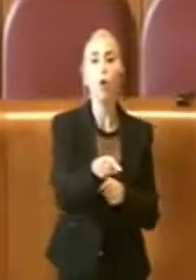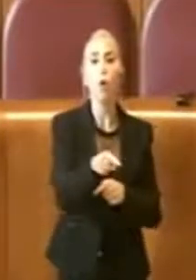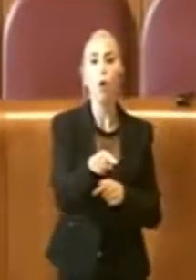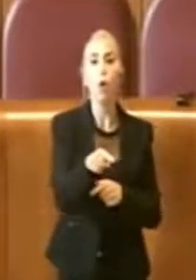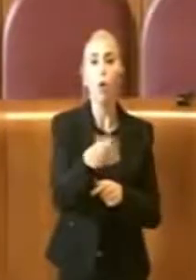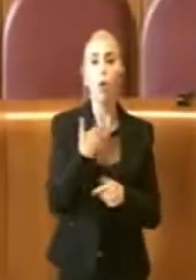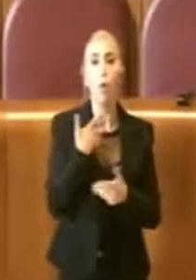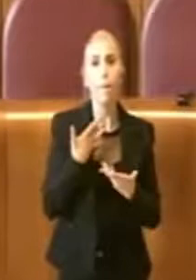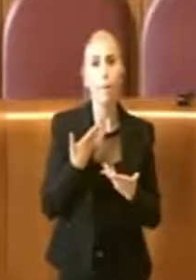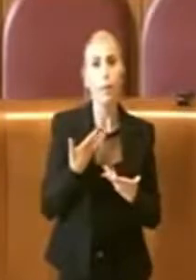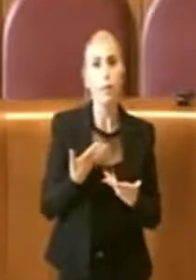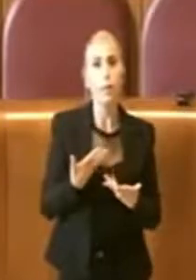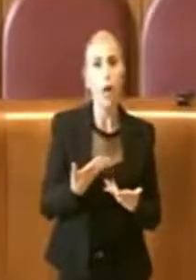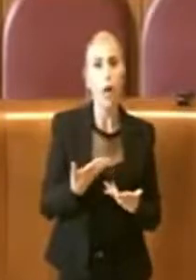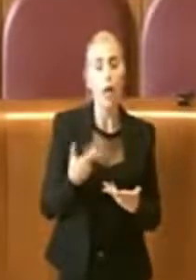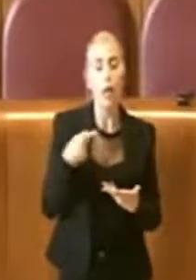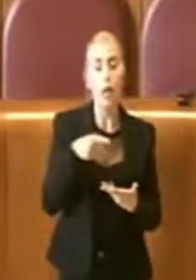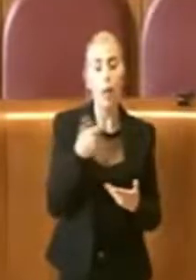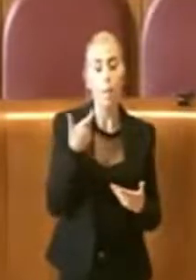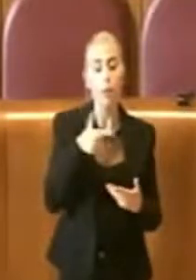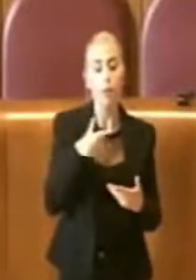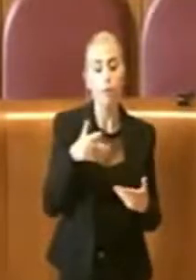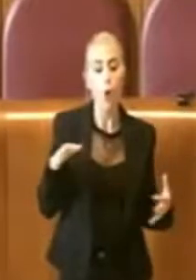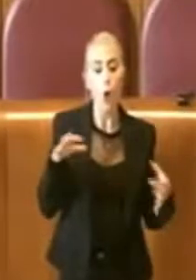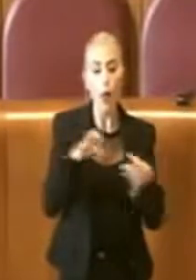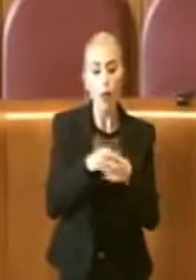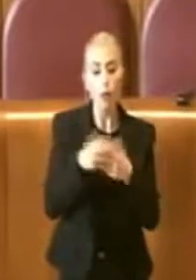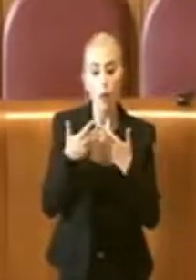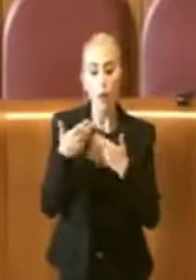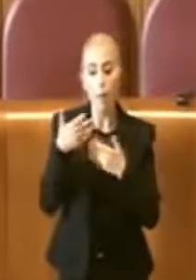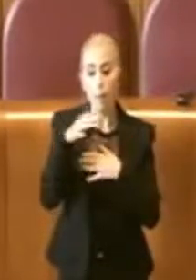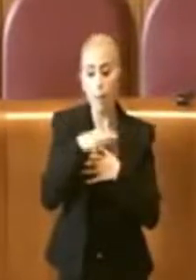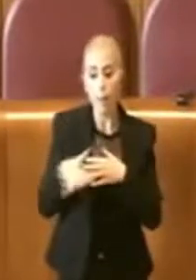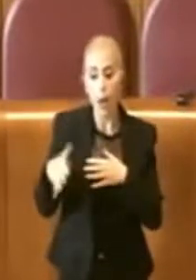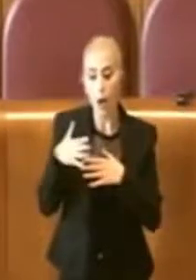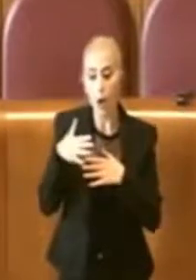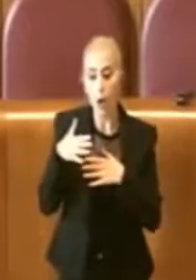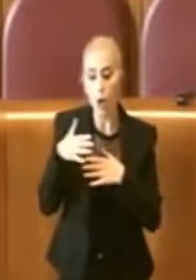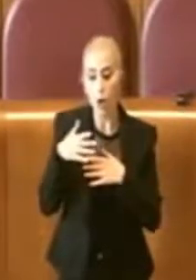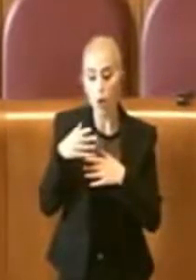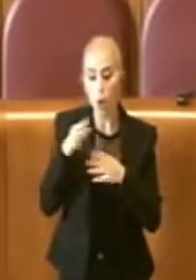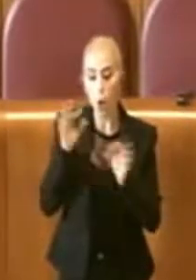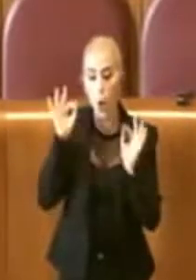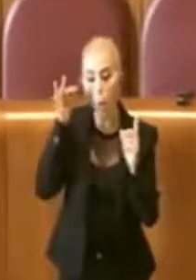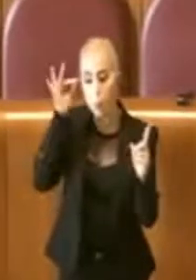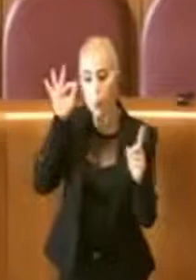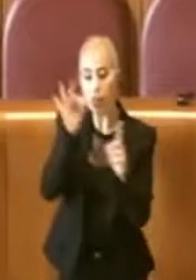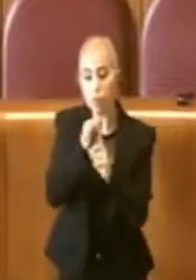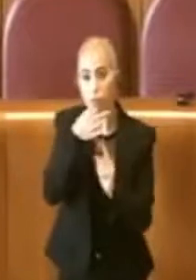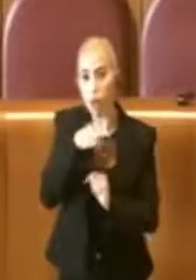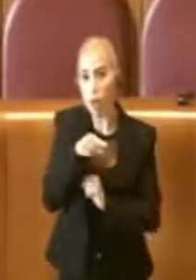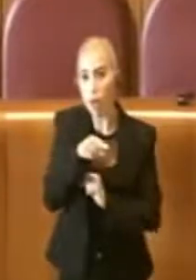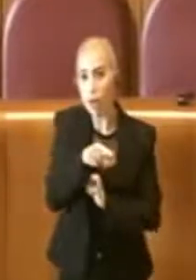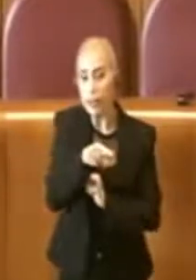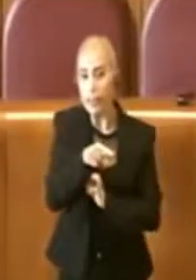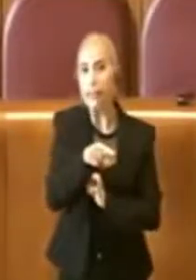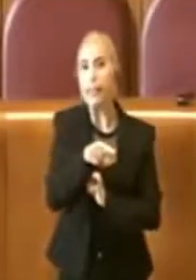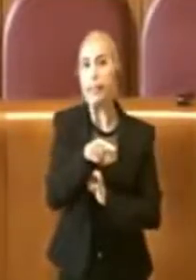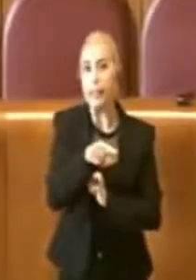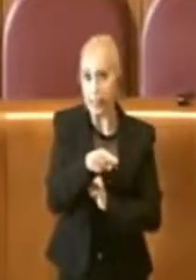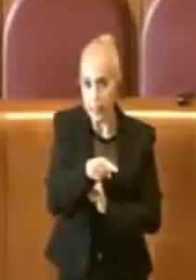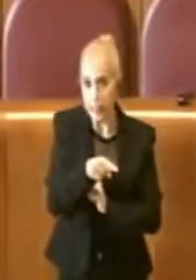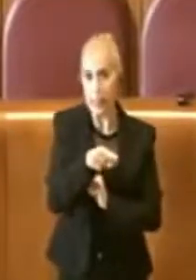sono pesate affinché il parco poi andasse nella direzione che abbiamo tutti visto.